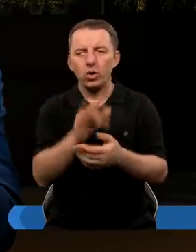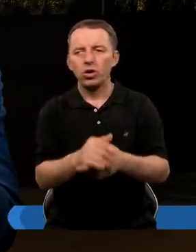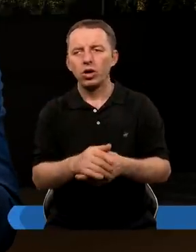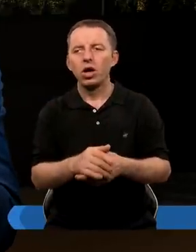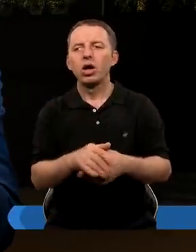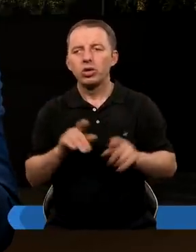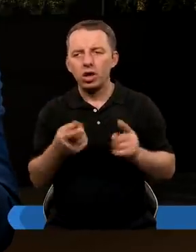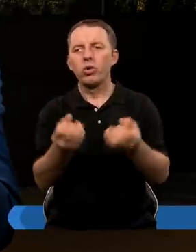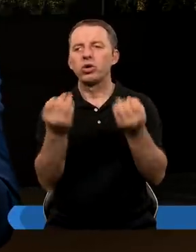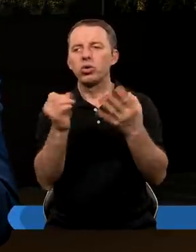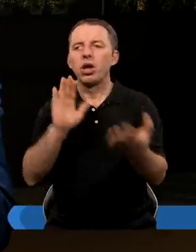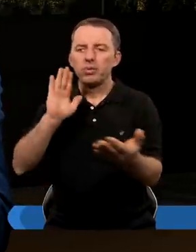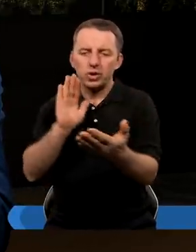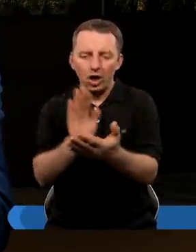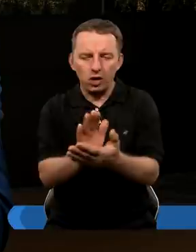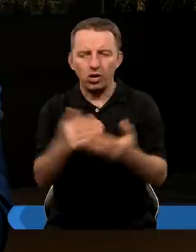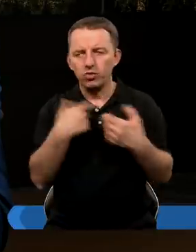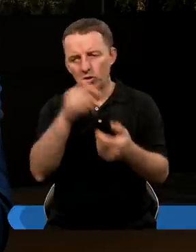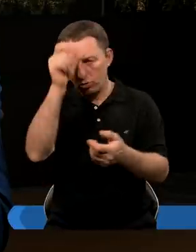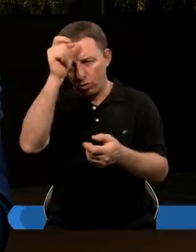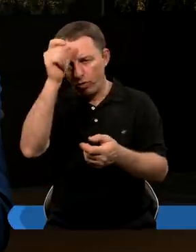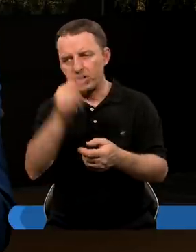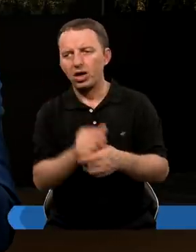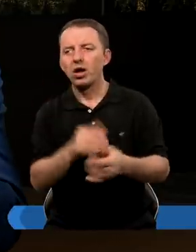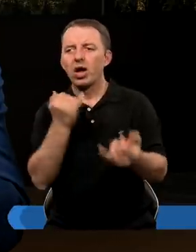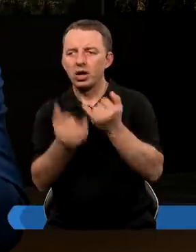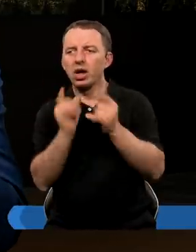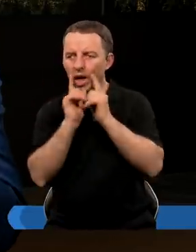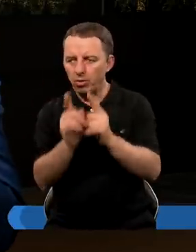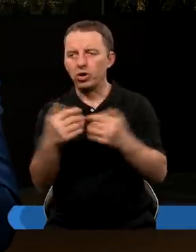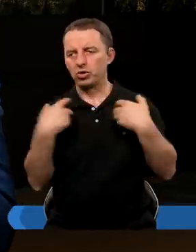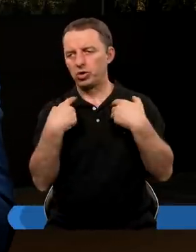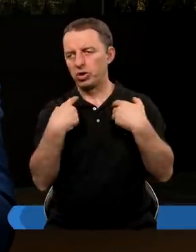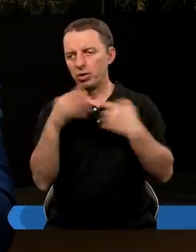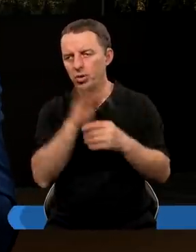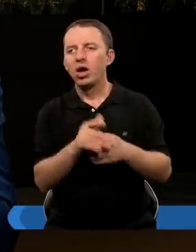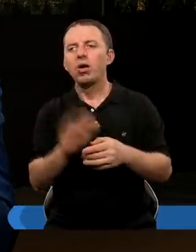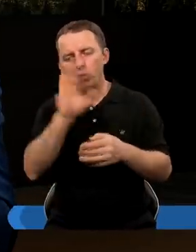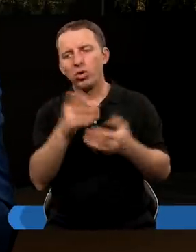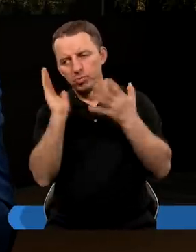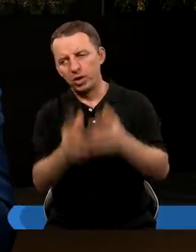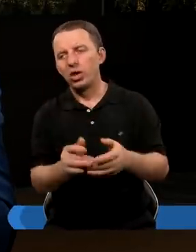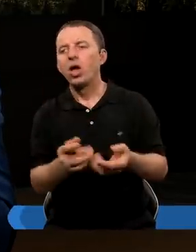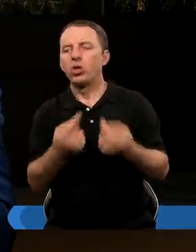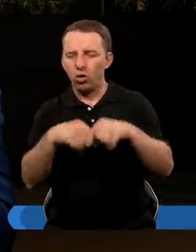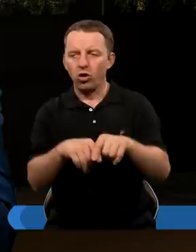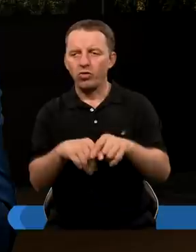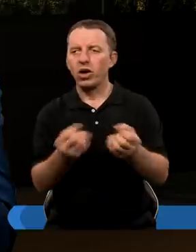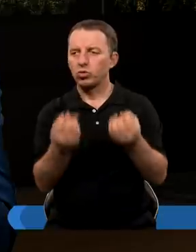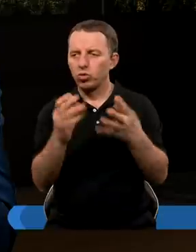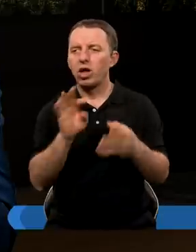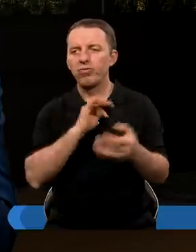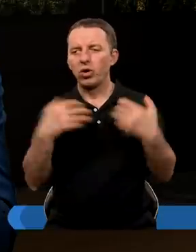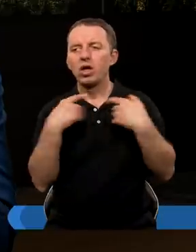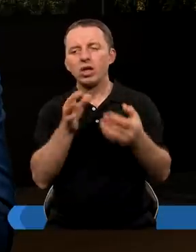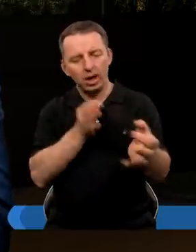Pan Bóg zaczyna działać cuda mniejsze w życiu człowieka i teraz, jeżeli ja naprawdę żyję z Bogiem, to Pan Bóg właśnie będzie dokonywał cuda w moim